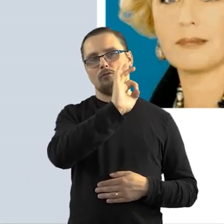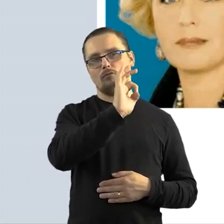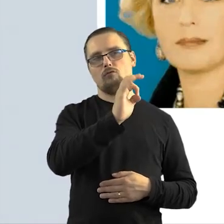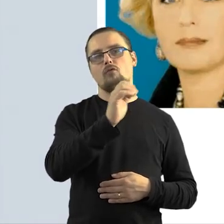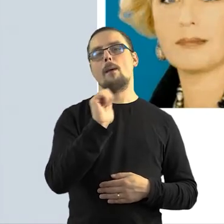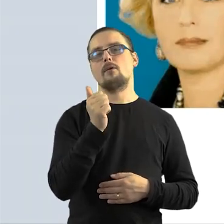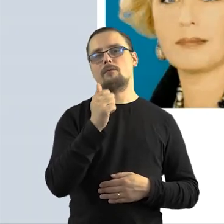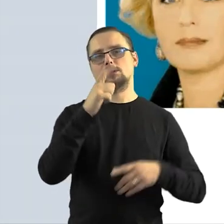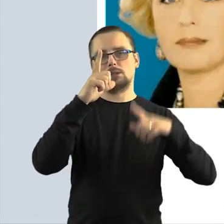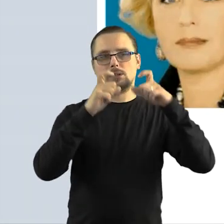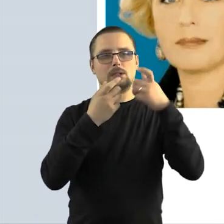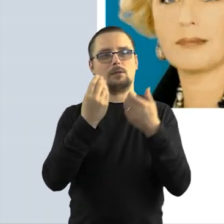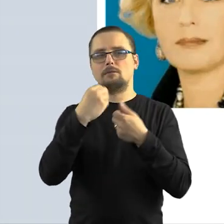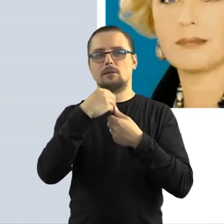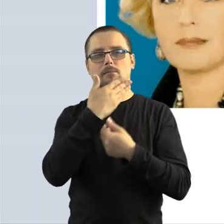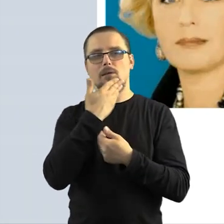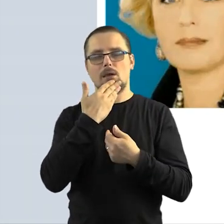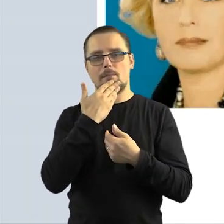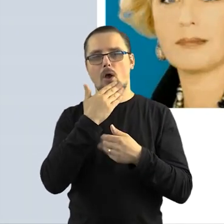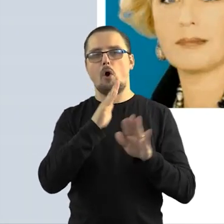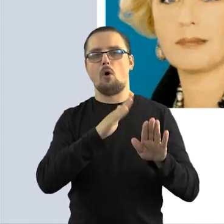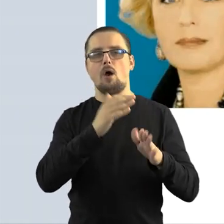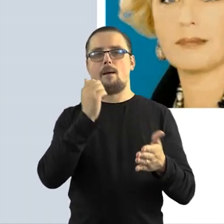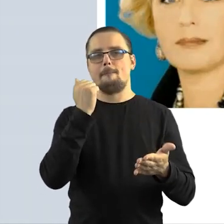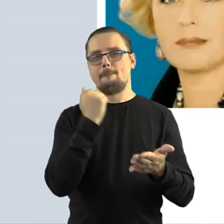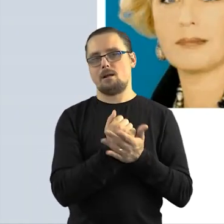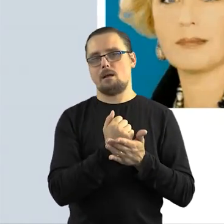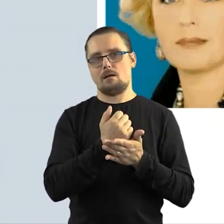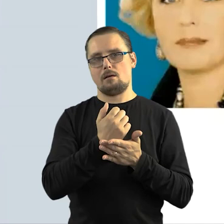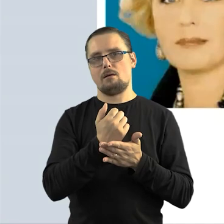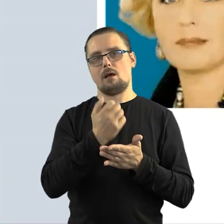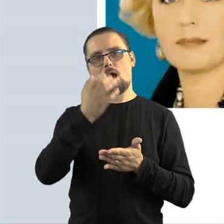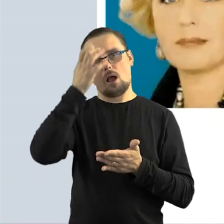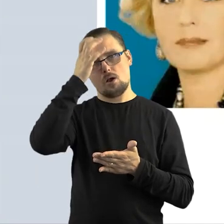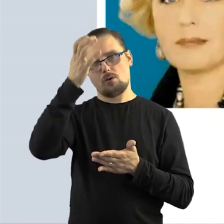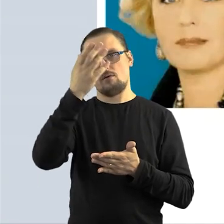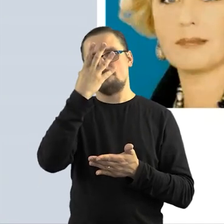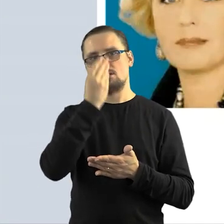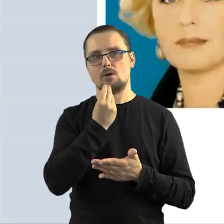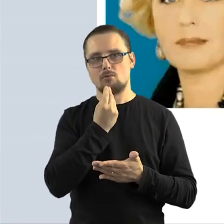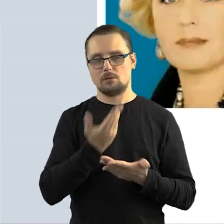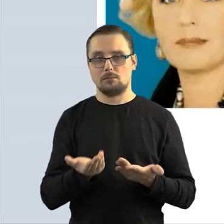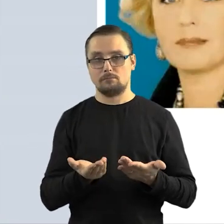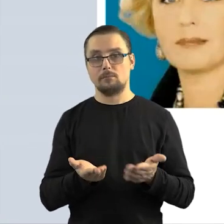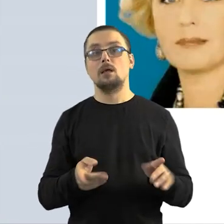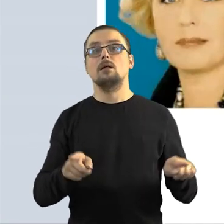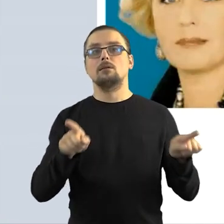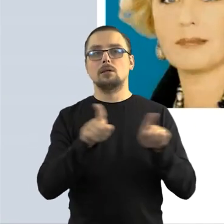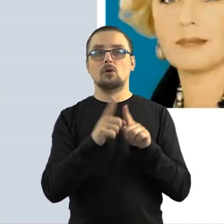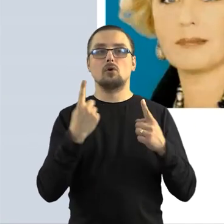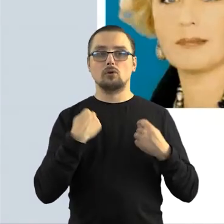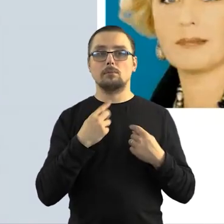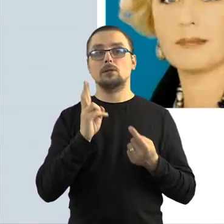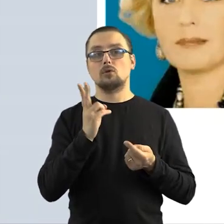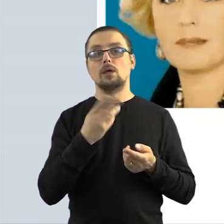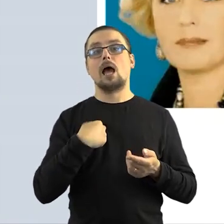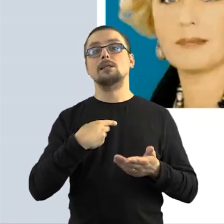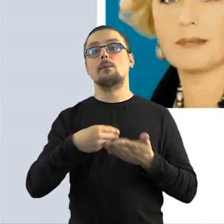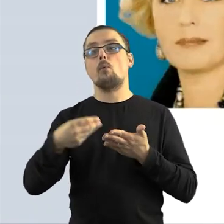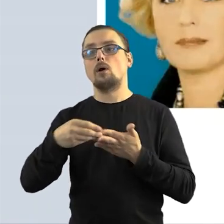nie będzie objęte ochroną prawa do wizerunku w rozumieniu prawa autorskiego. Oraz osoby, które za swoją